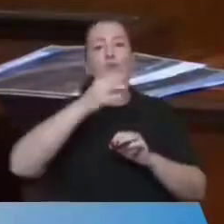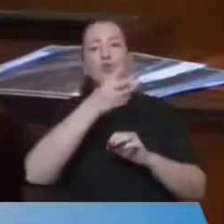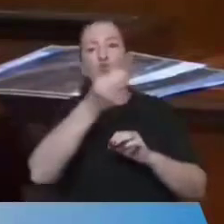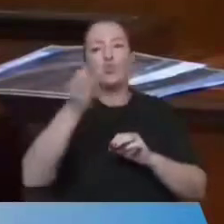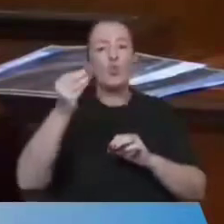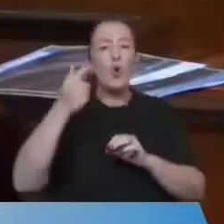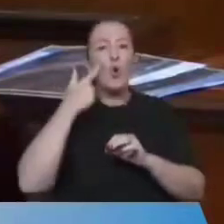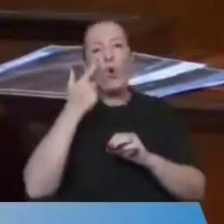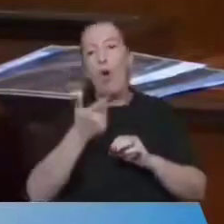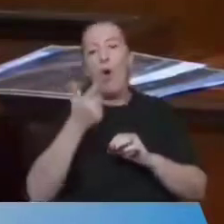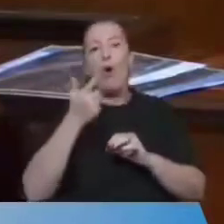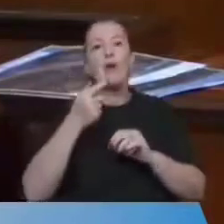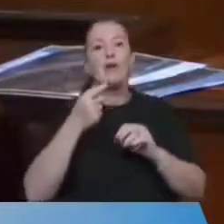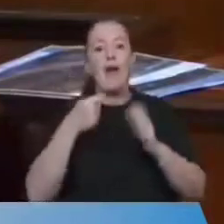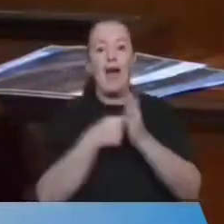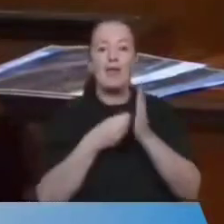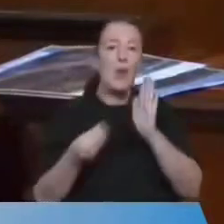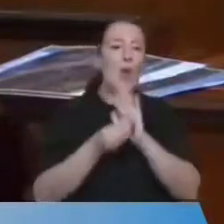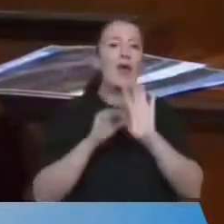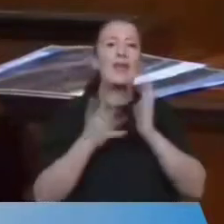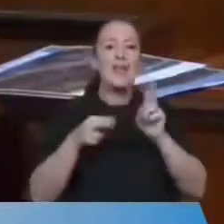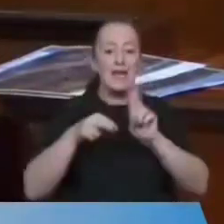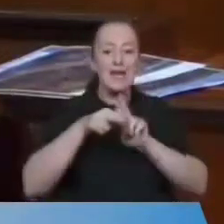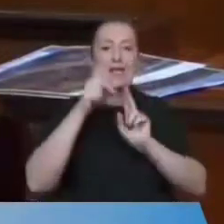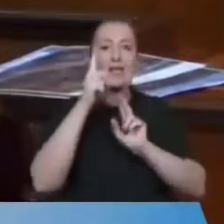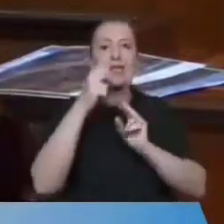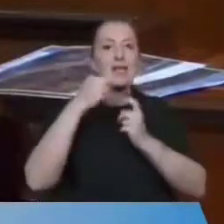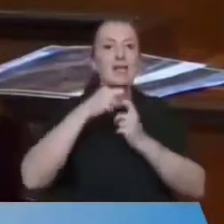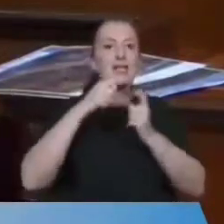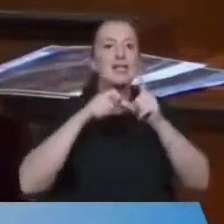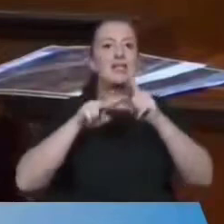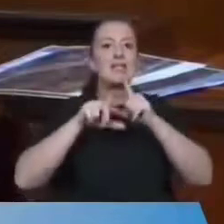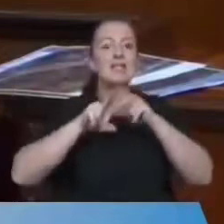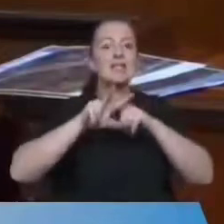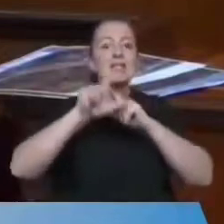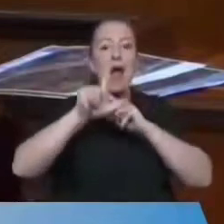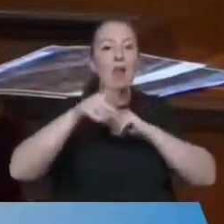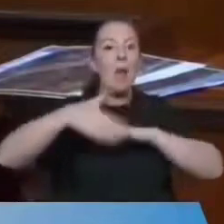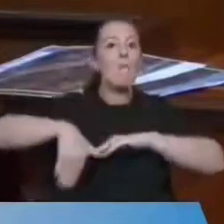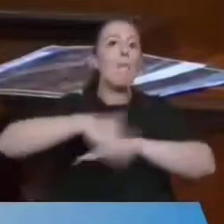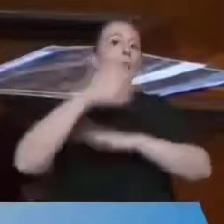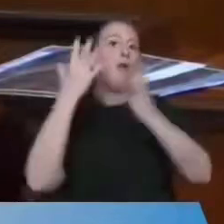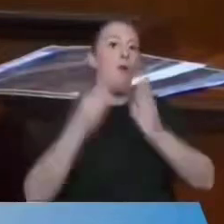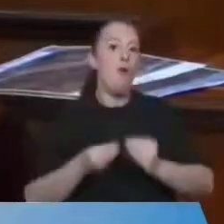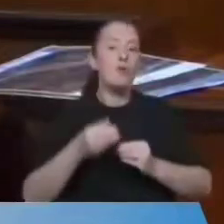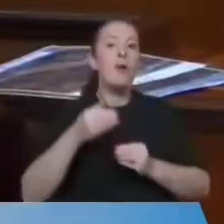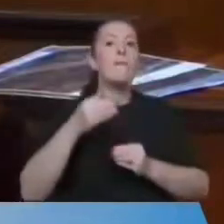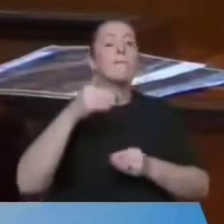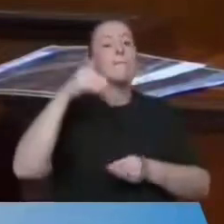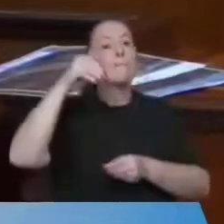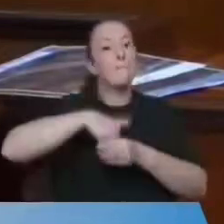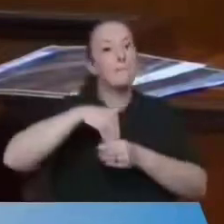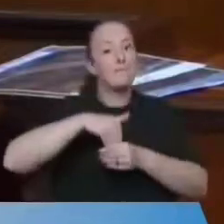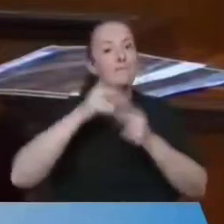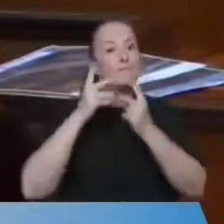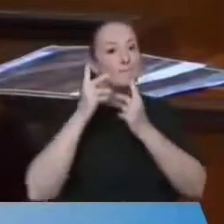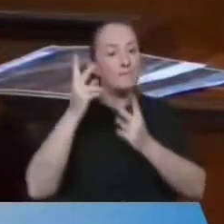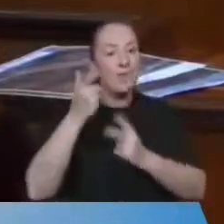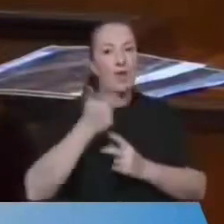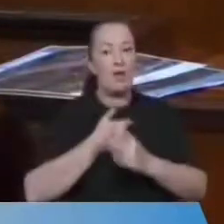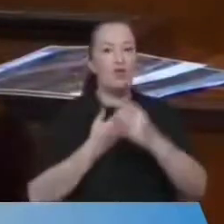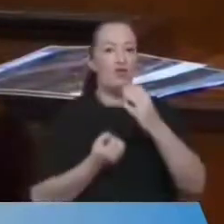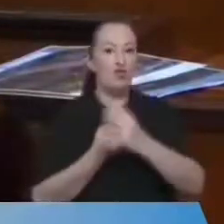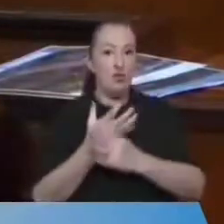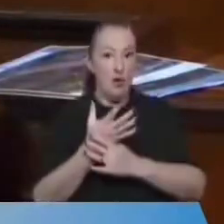oldu. Cumhur İttifakı'nın meclisteki milletvekillerinin sayesinde, onların çıkarttığı yasa